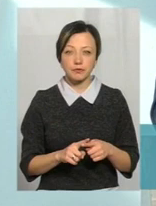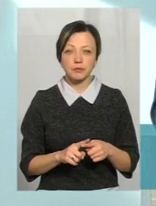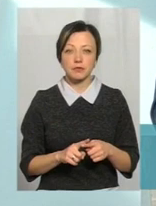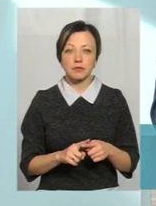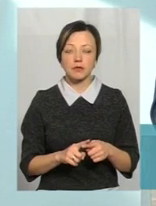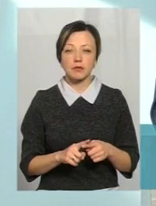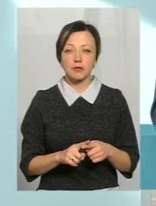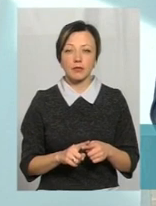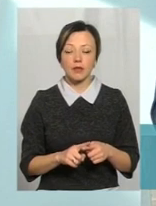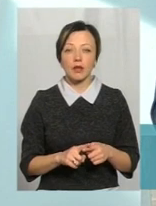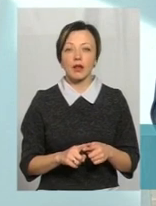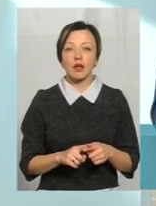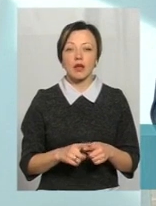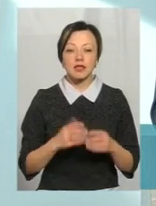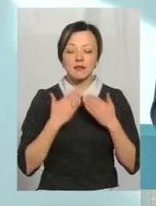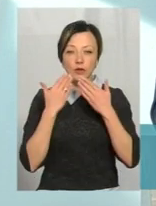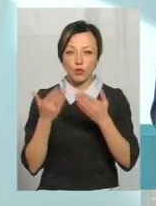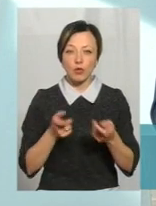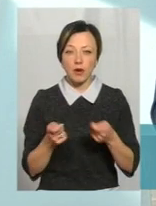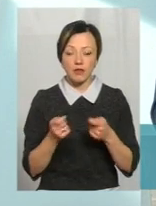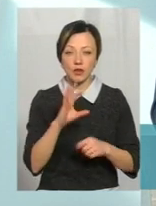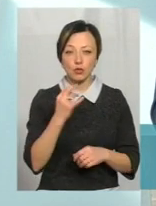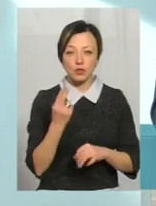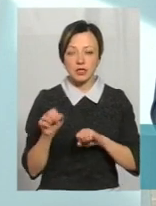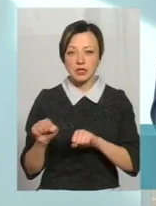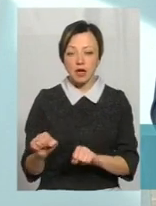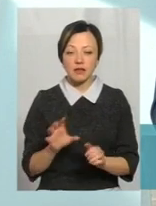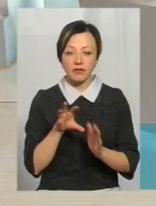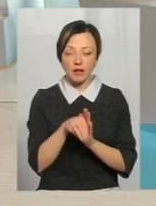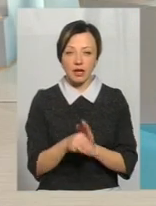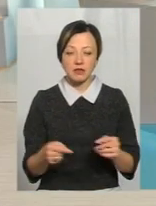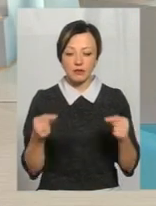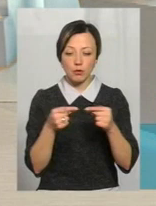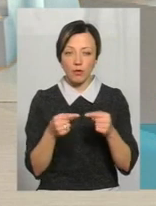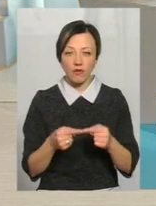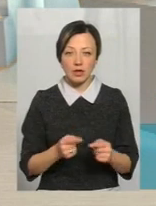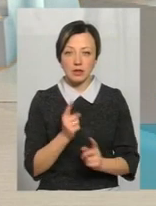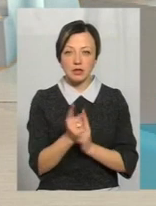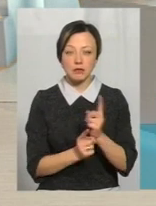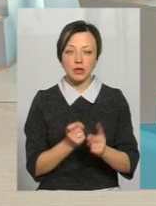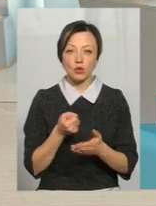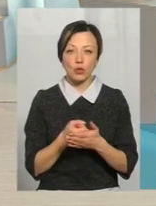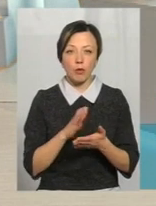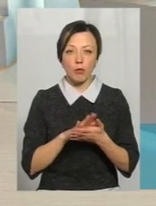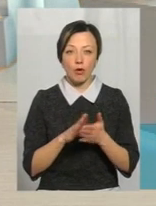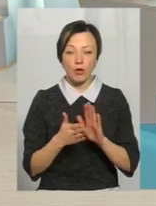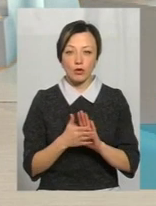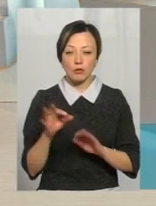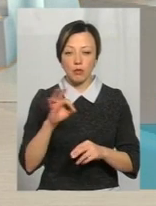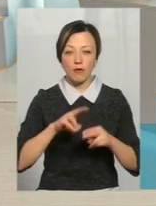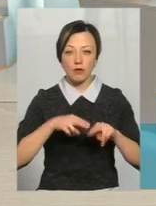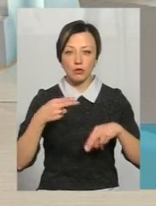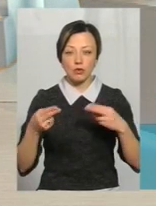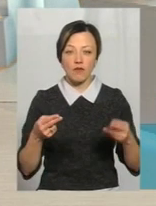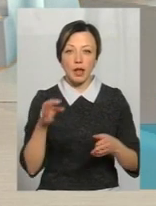минулому році ми звернулися до управління праці соціального захисту для внесення відповідних змін до положення про відшкодування